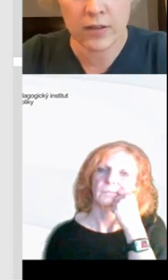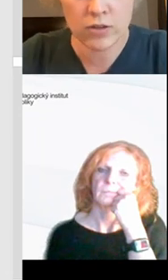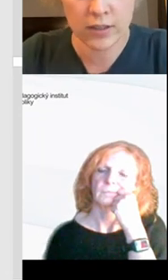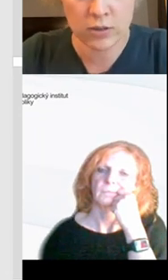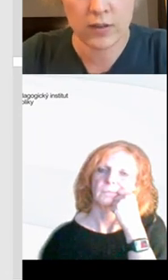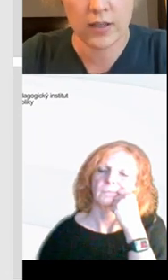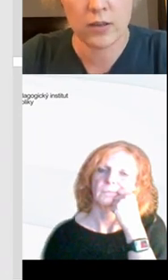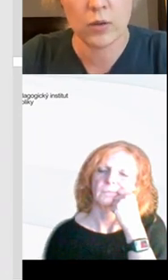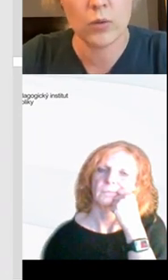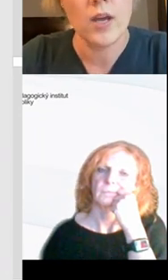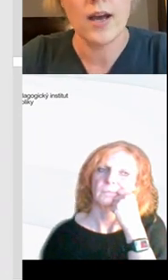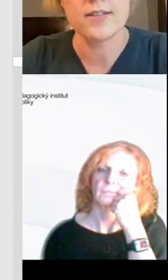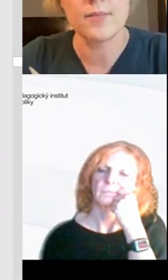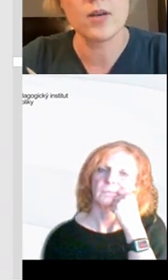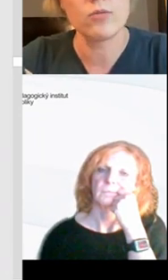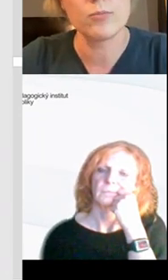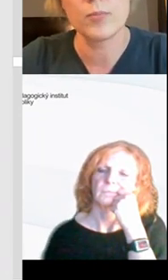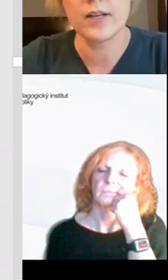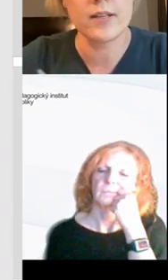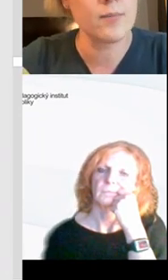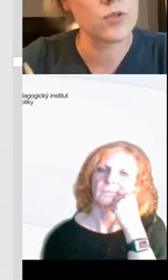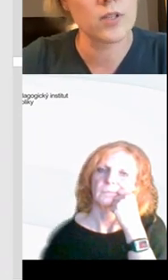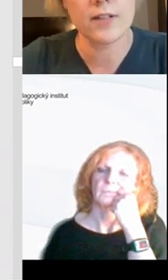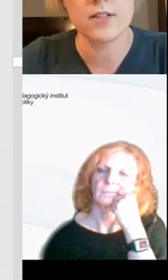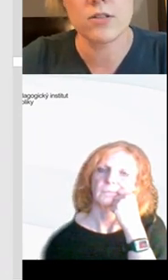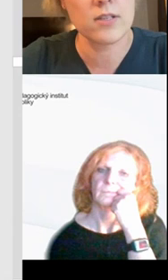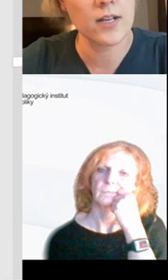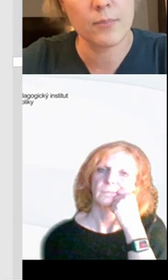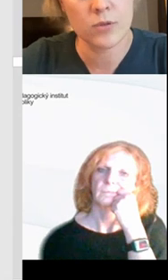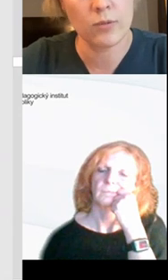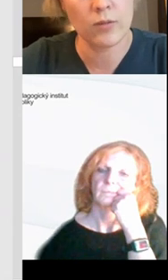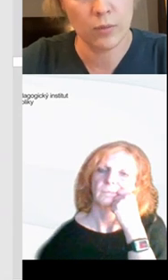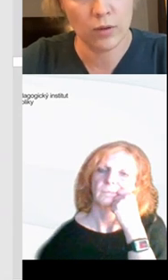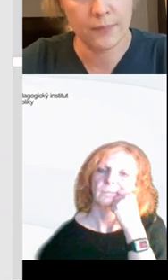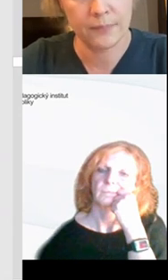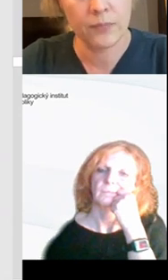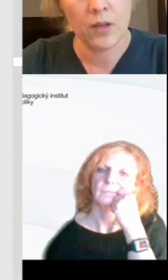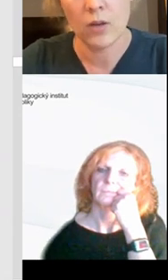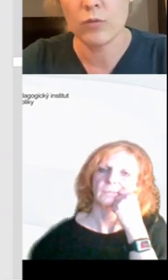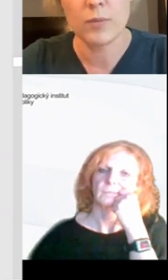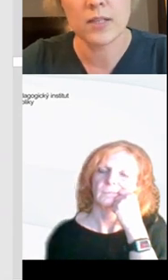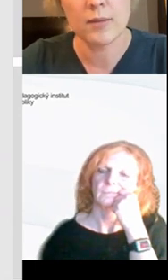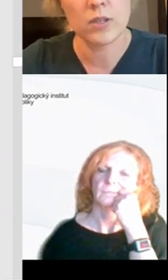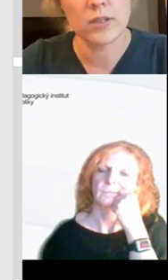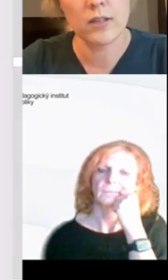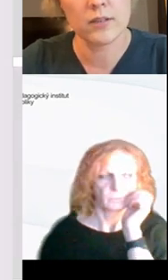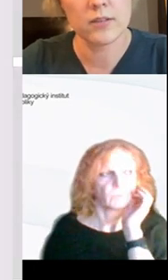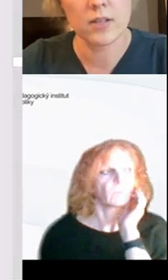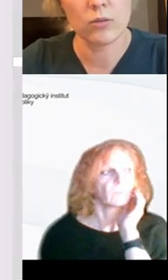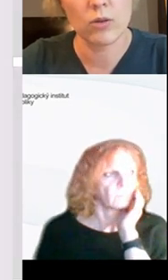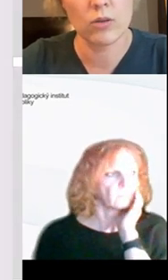komplikovanějších textových editorů, ale za mě úplně klidně můžete fakt začít s nějakým poznámkovým blokem. Vůbec